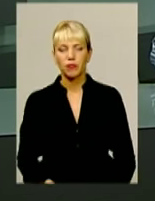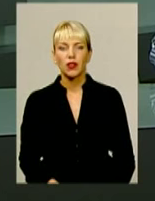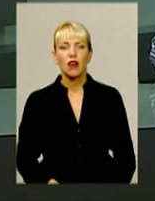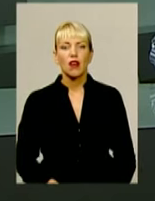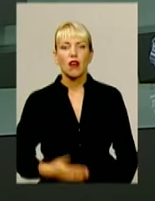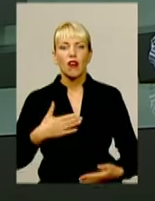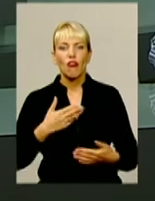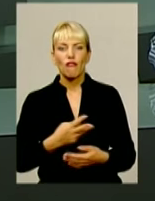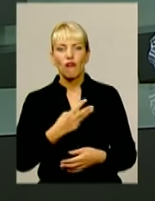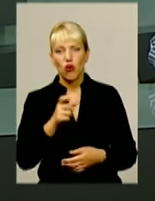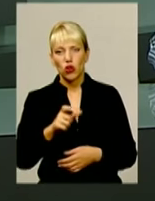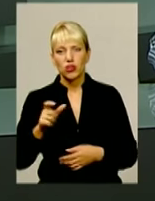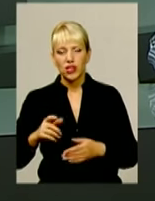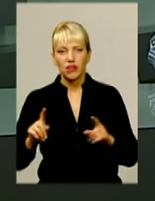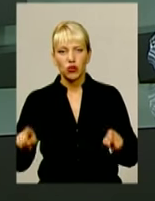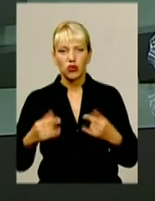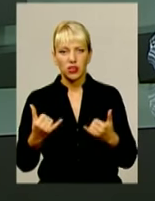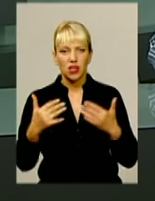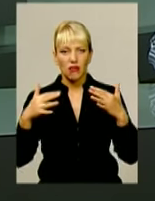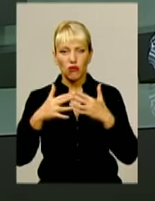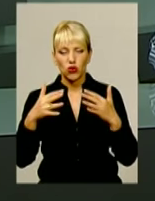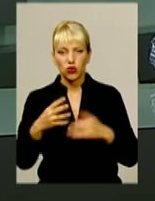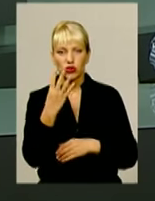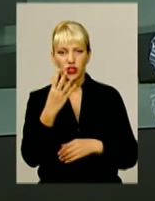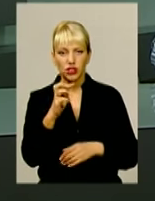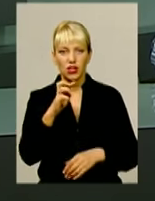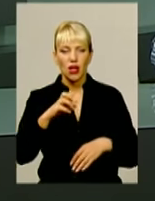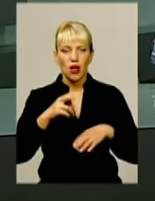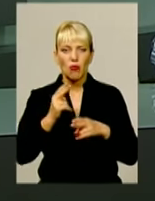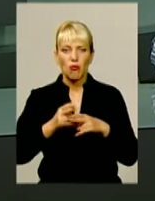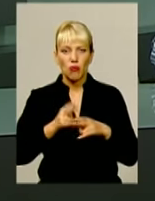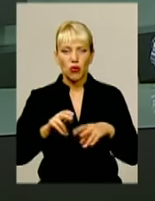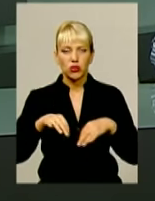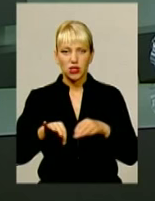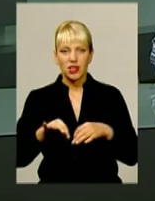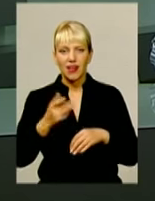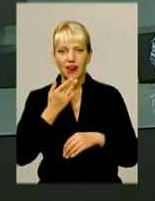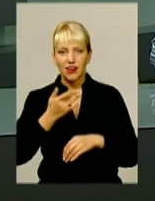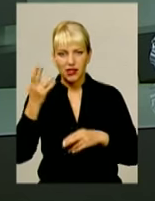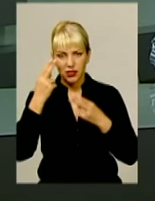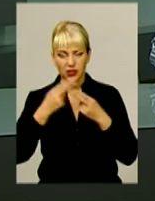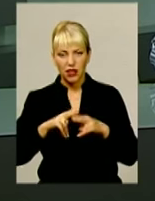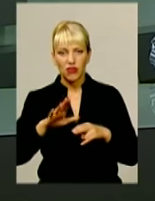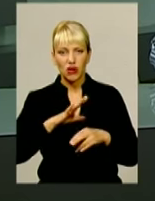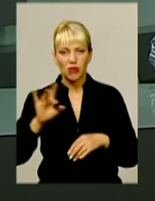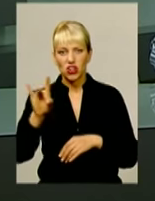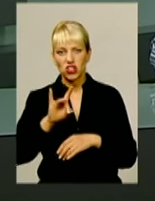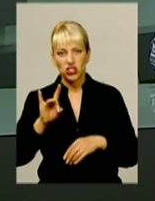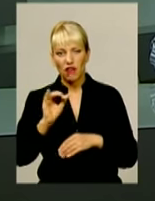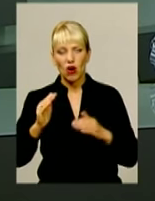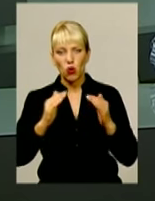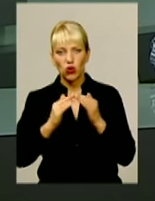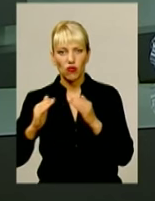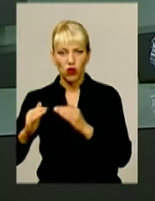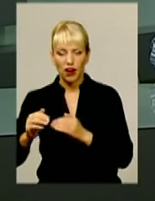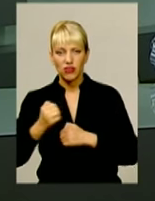відновили для фронту чотири бронетранспортери. Радянська техніка іржавіла у дворах військових частин, поки за справу не